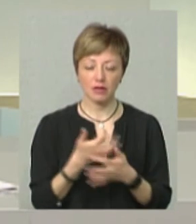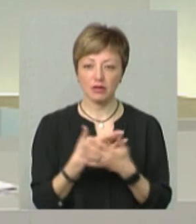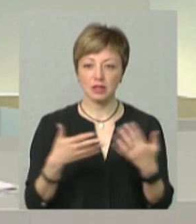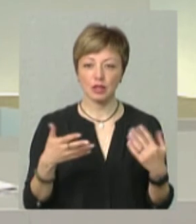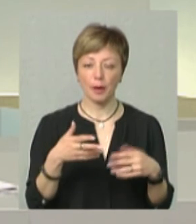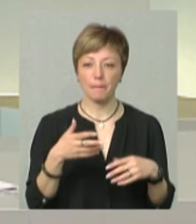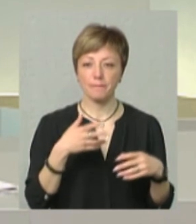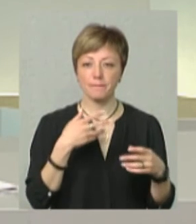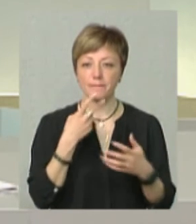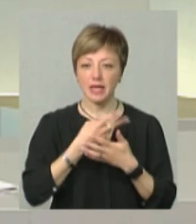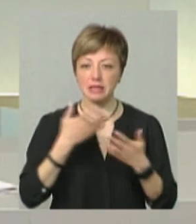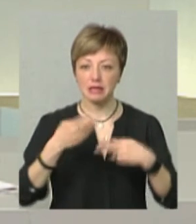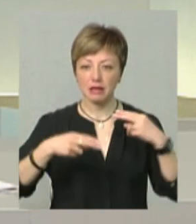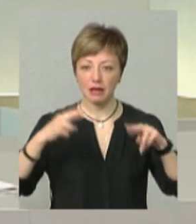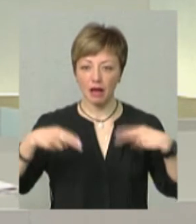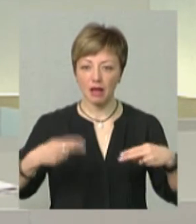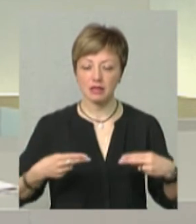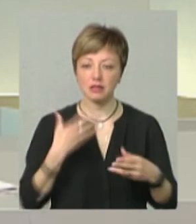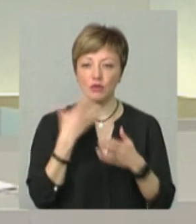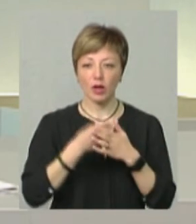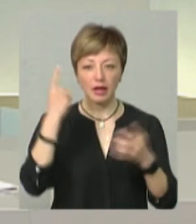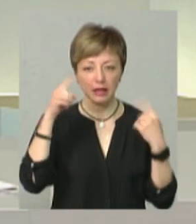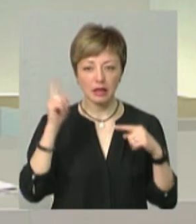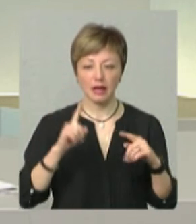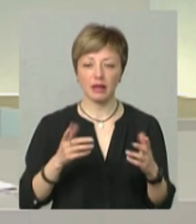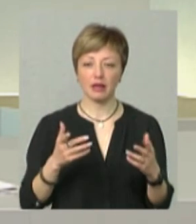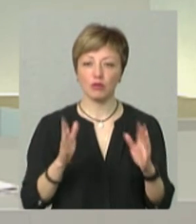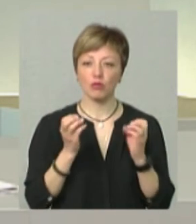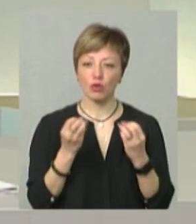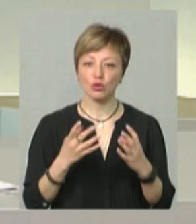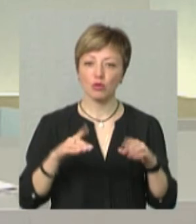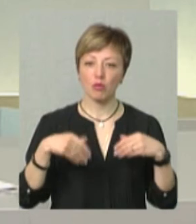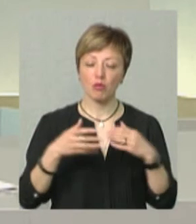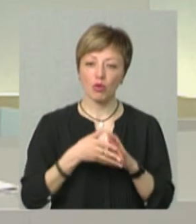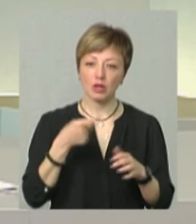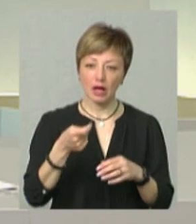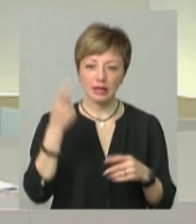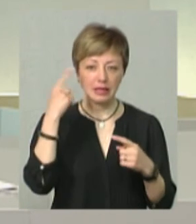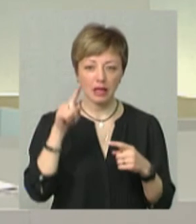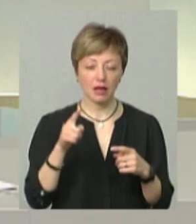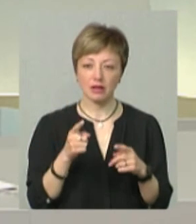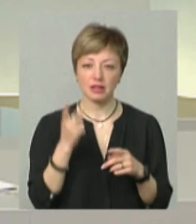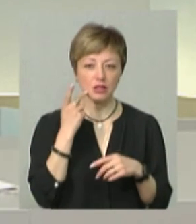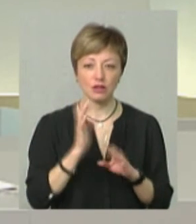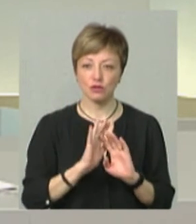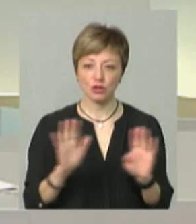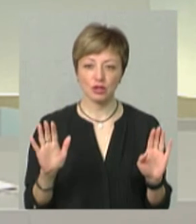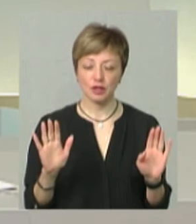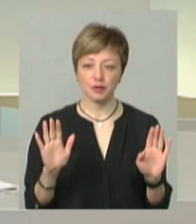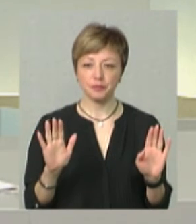презентаціях своїх ідей, стартапів. Просто подати ідею, вона не завжди